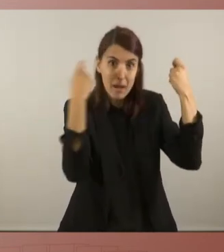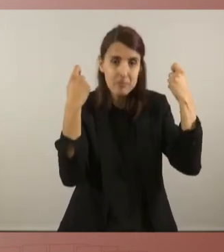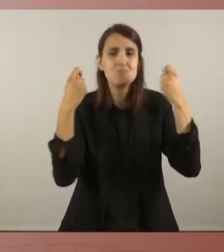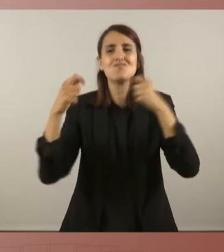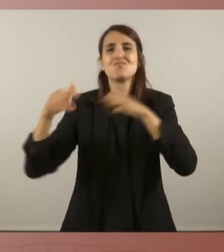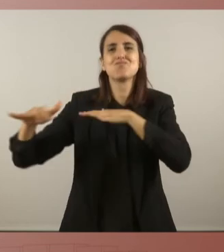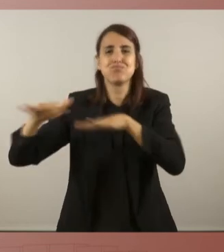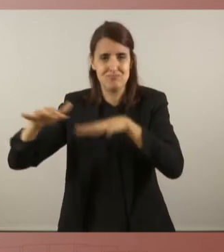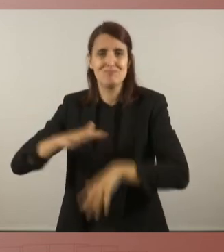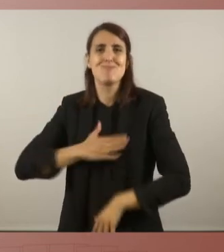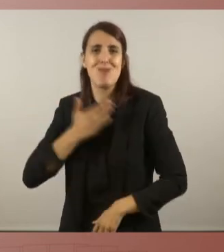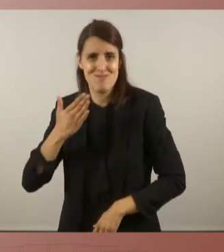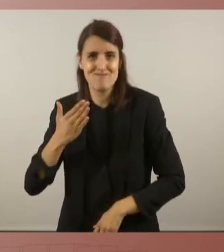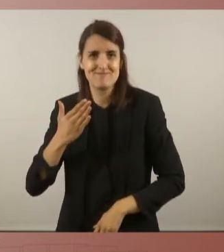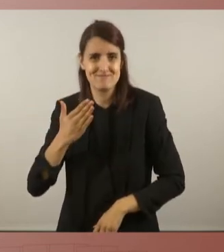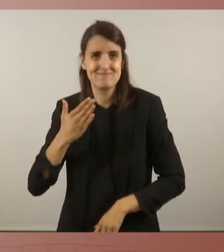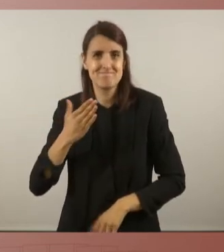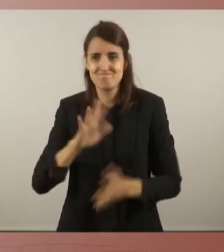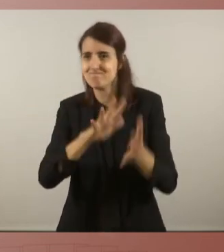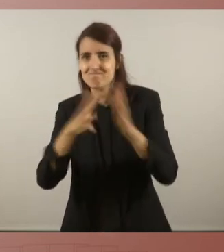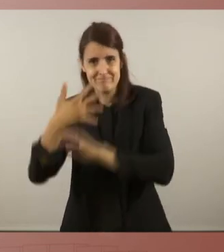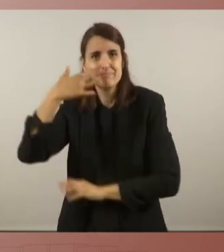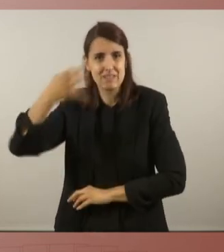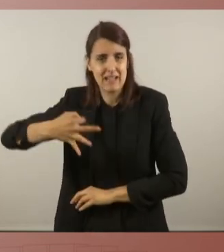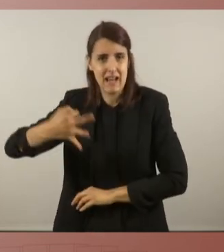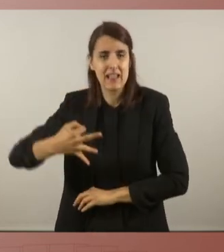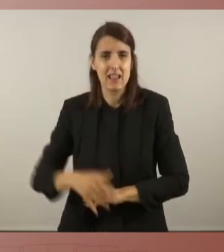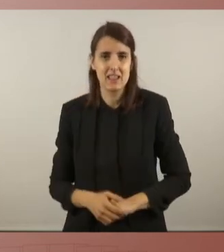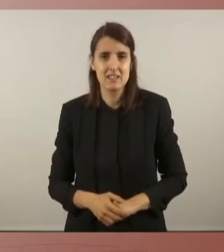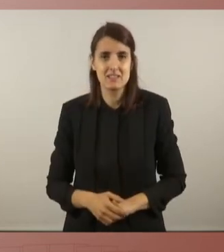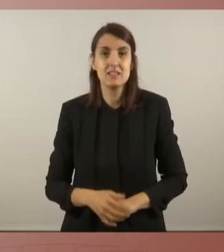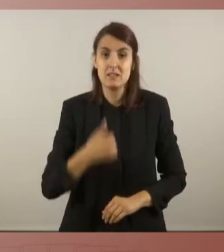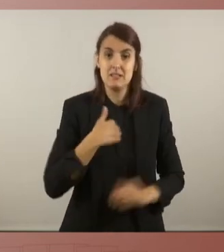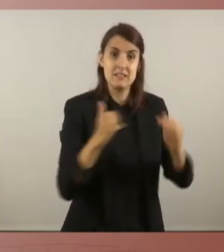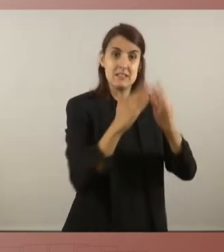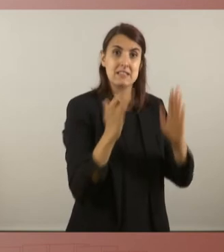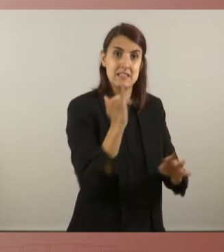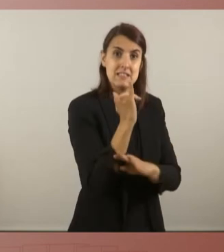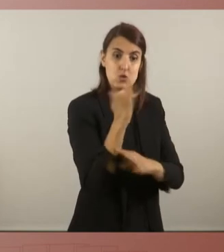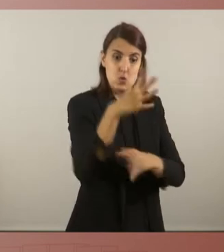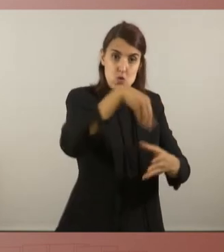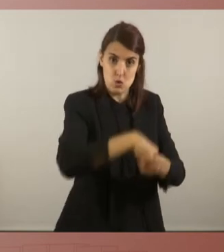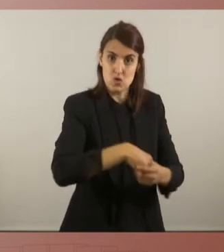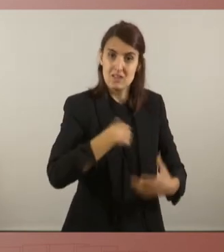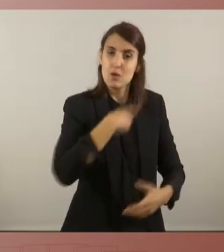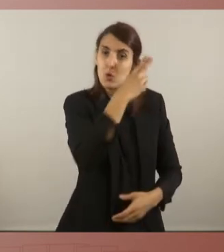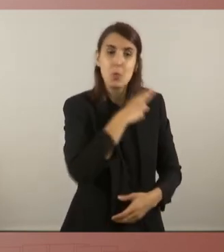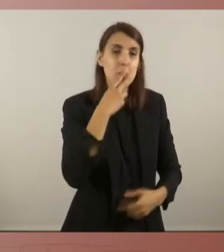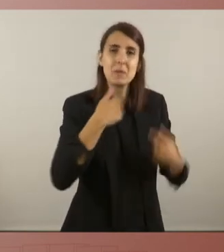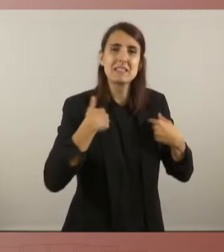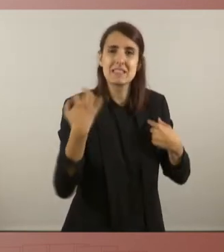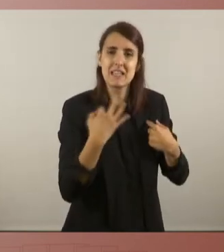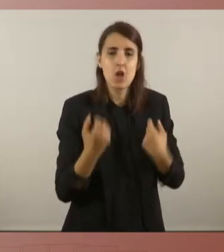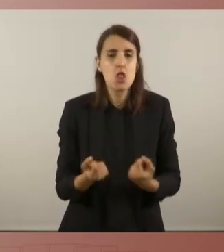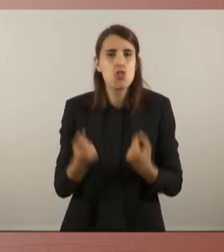fer realitat. El nostre compromís, el fet d'estar a les institucions per part nostra, és precisament també per tal de generar aquesta